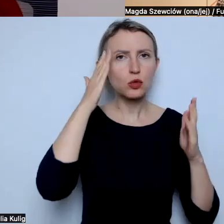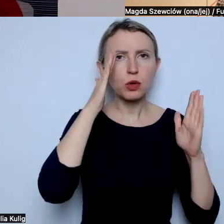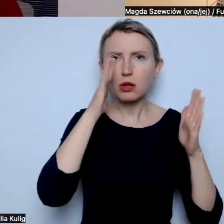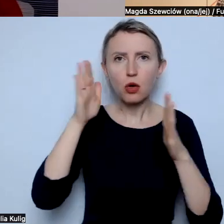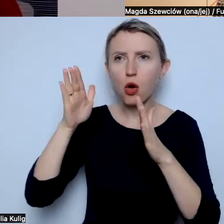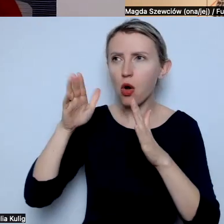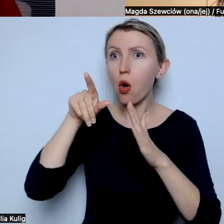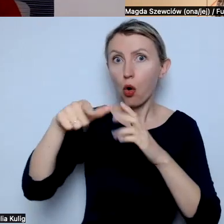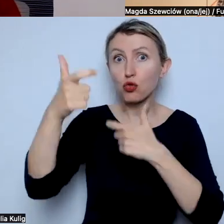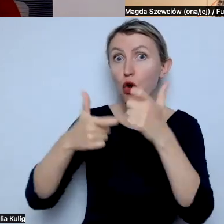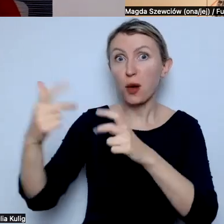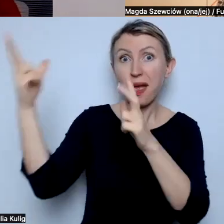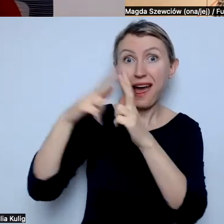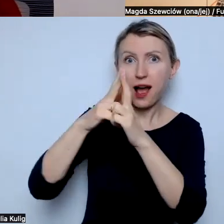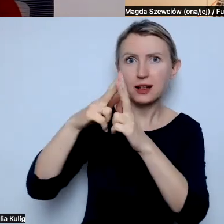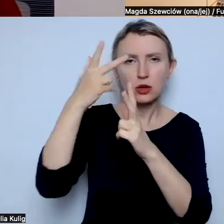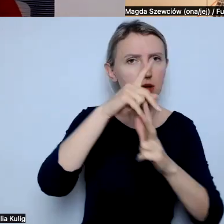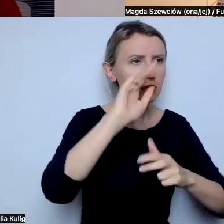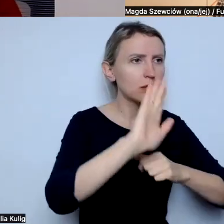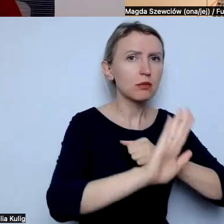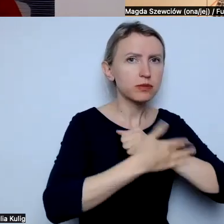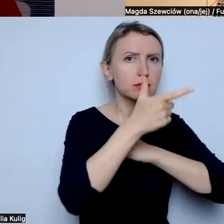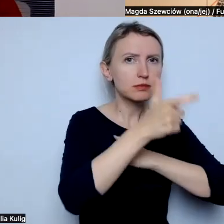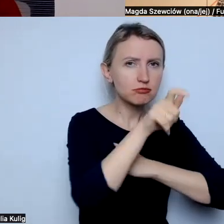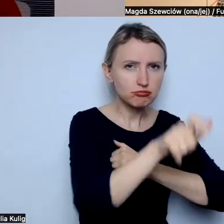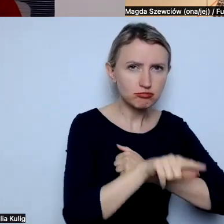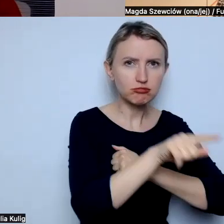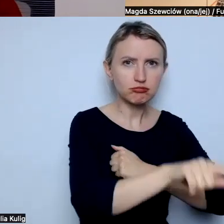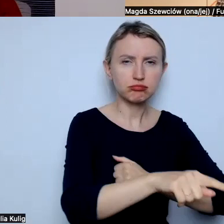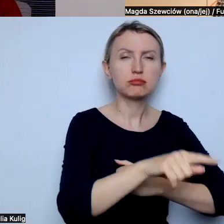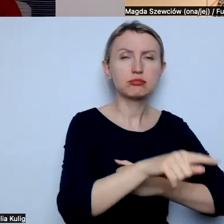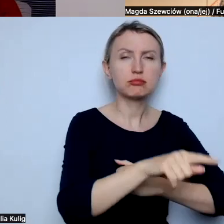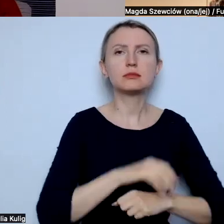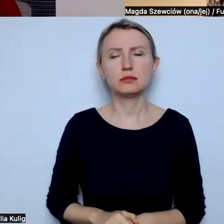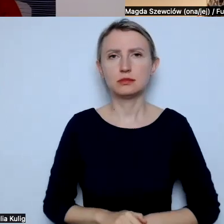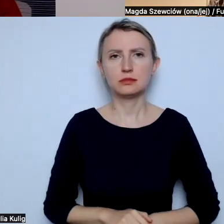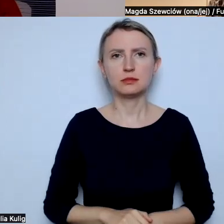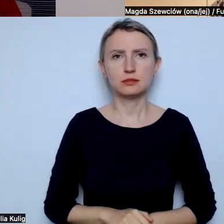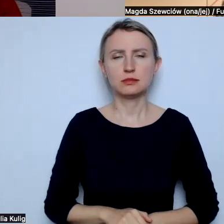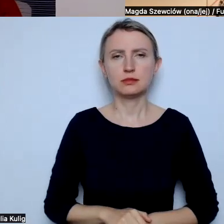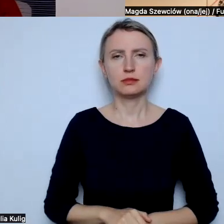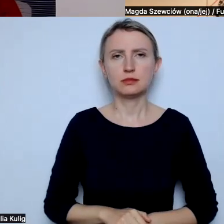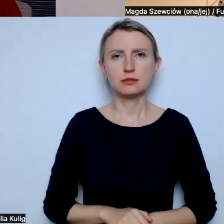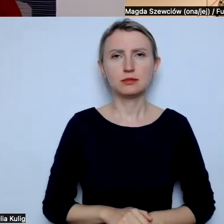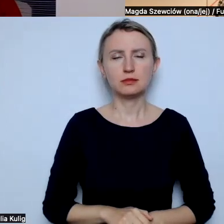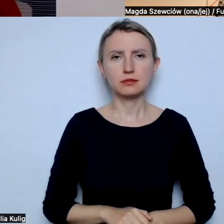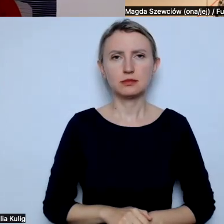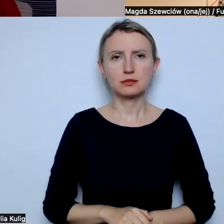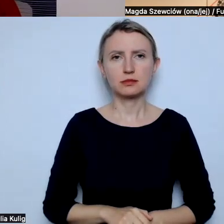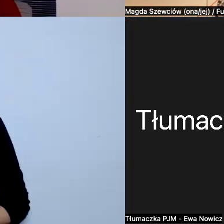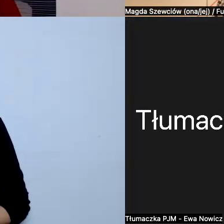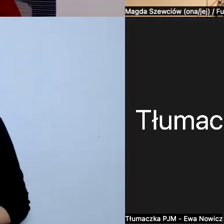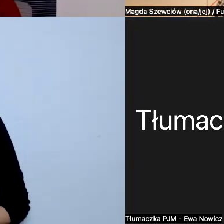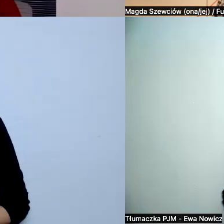stosujących, czy przemoc, czy dyskryminujących, ale także na tych osobach, które tego doświadczają,